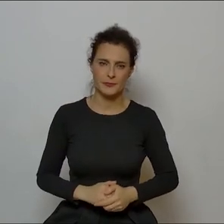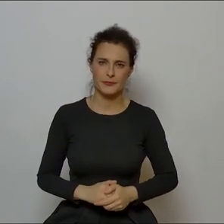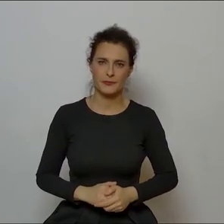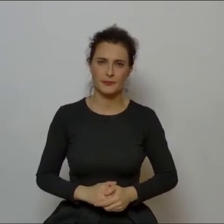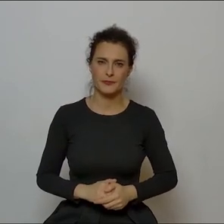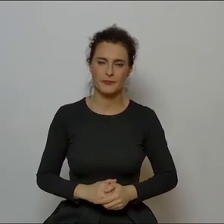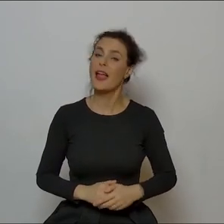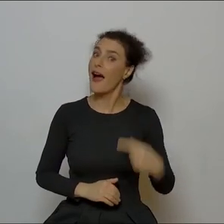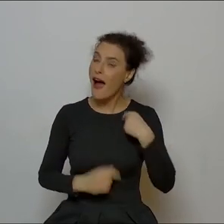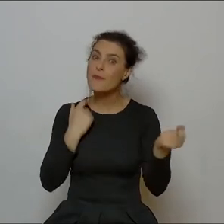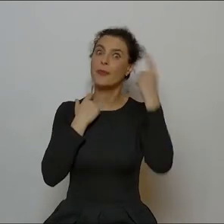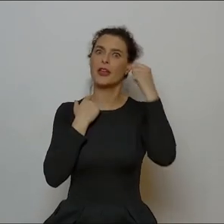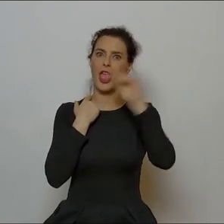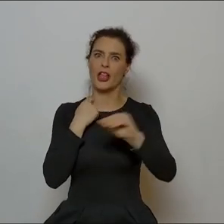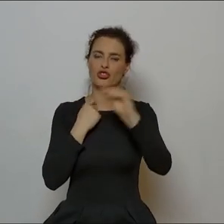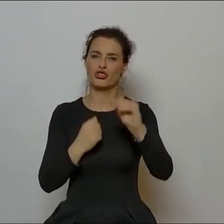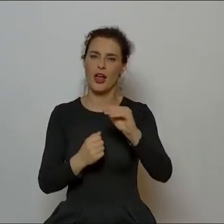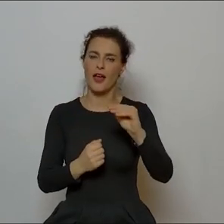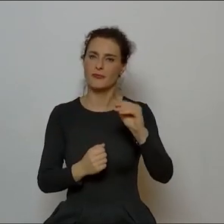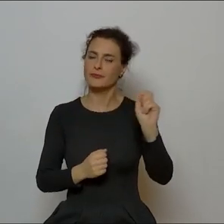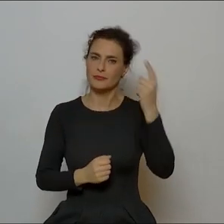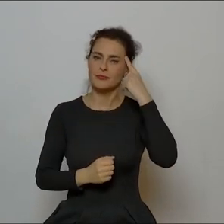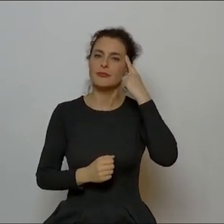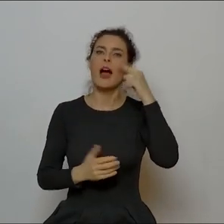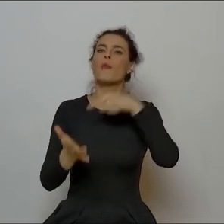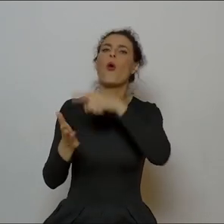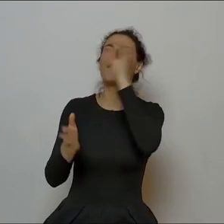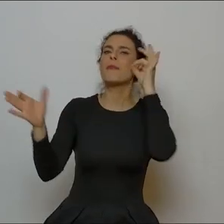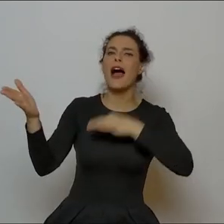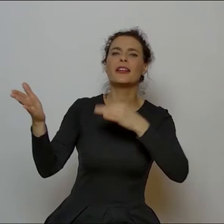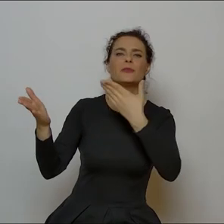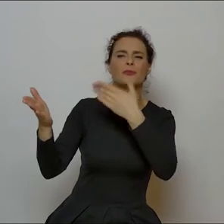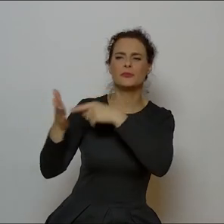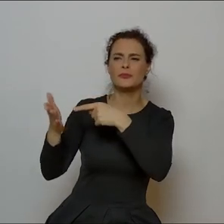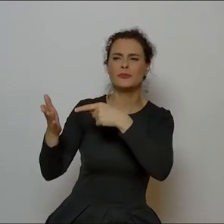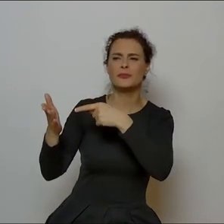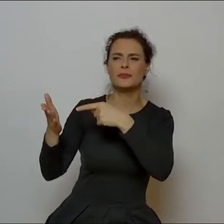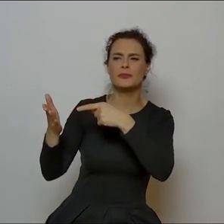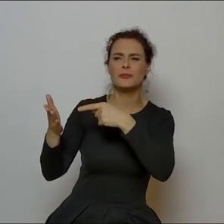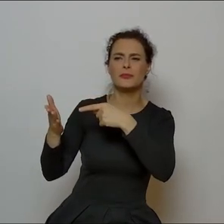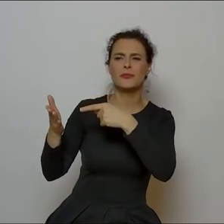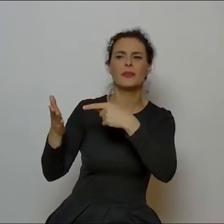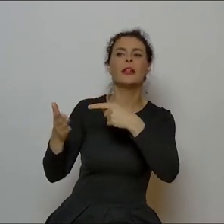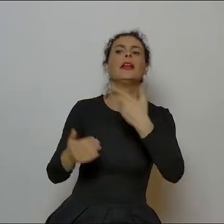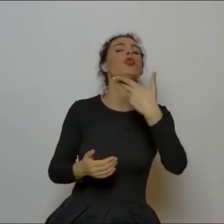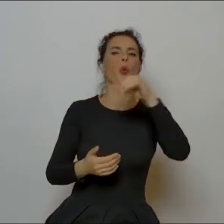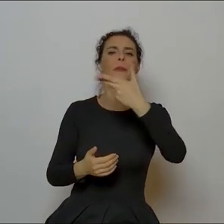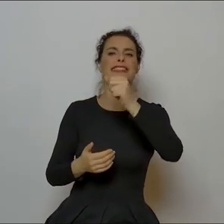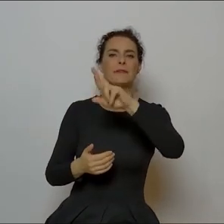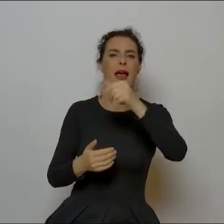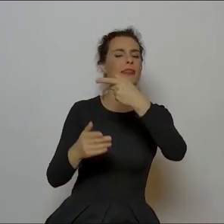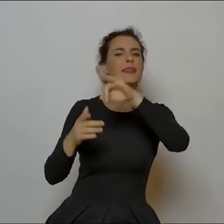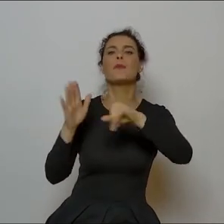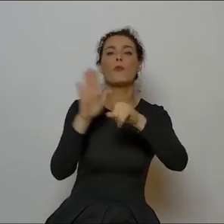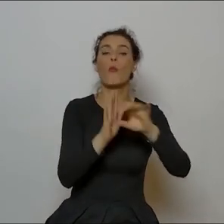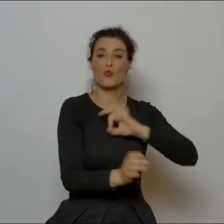jeszcze taką myśl miałam ciekawą, bo pani tutaj wspomniał o tych melizmatach i też mi się z Norbitem spojrzyło, ponieważ ojciec te